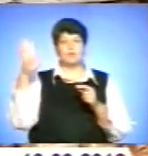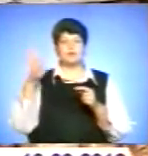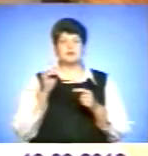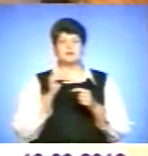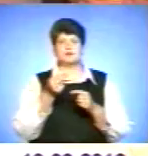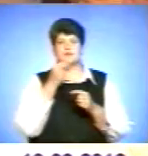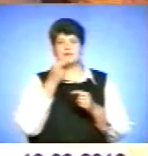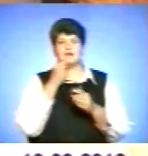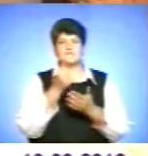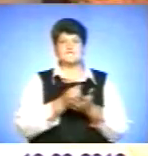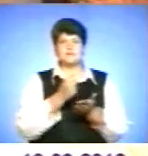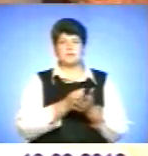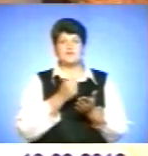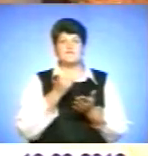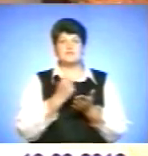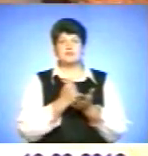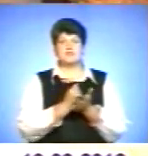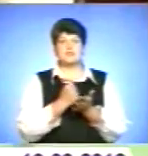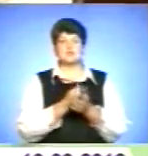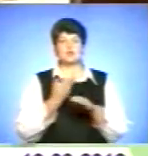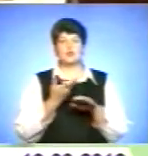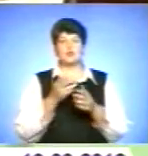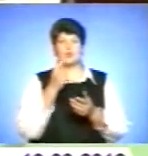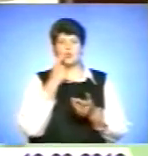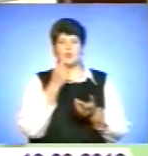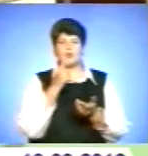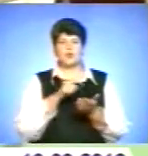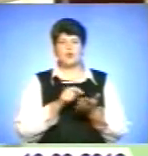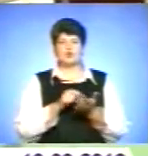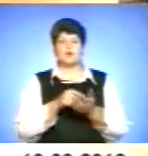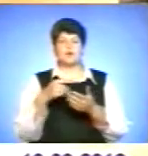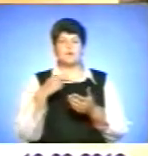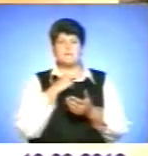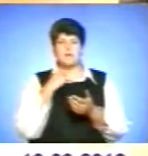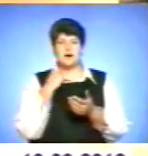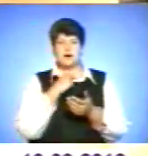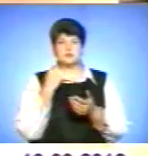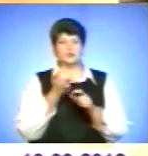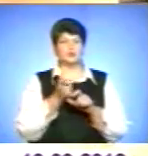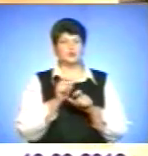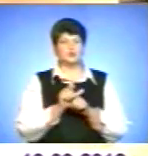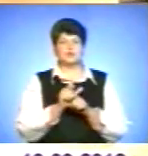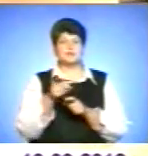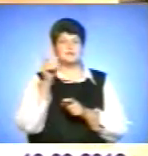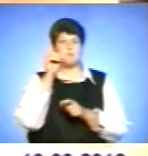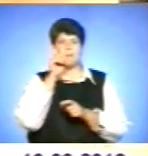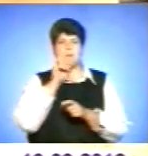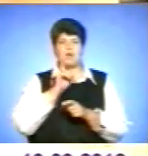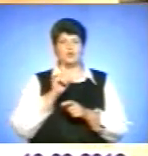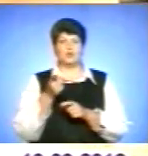їдальні, відбивна з курячого м'яса, товченики та овочеві салати. Тут дуже смачно готують